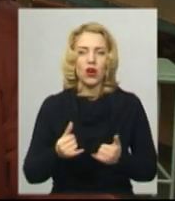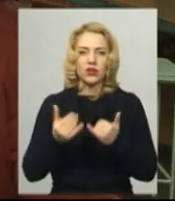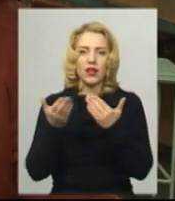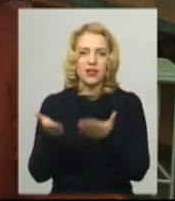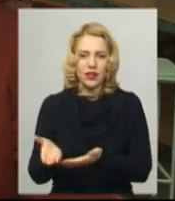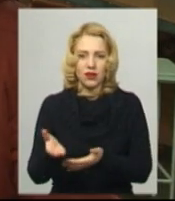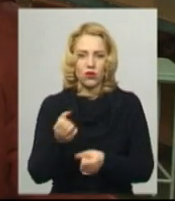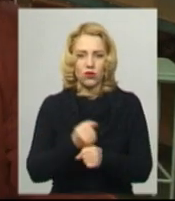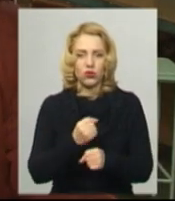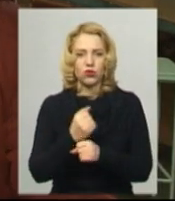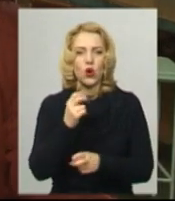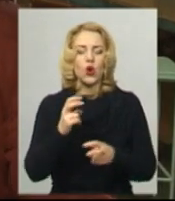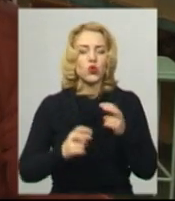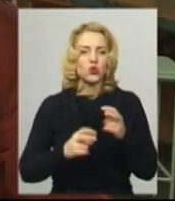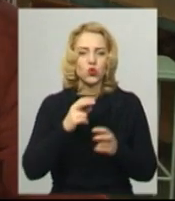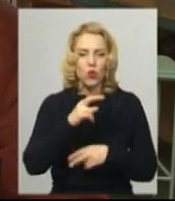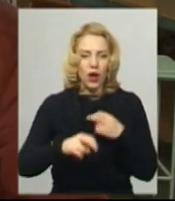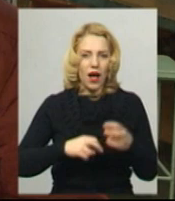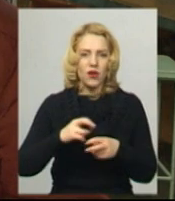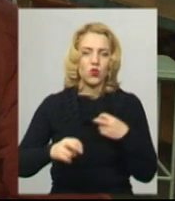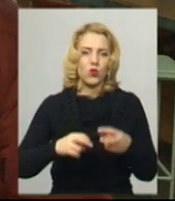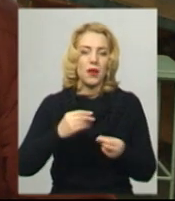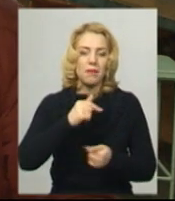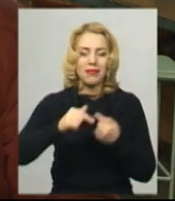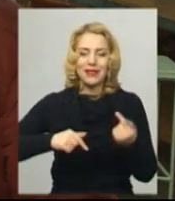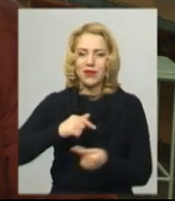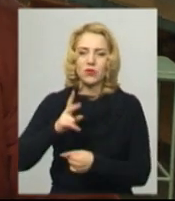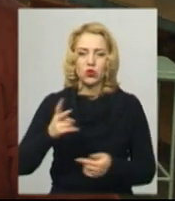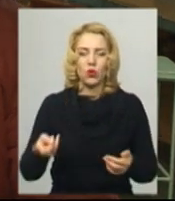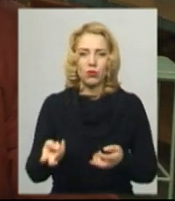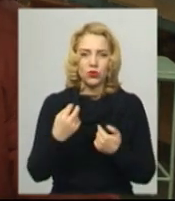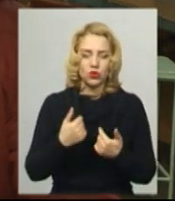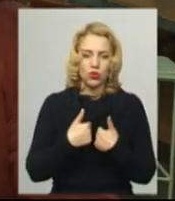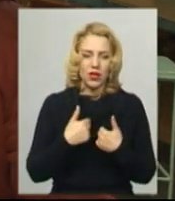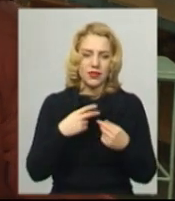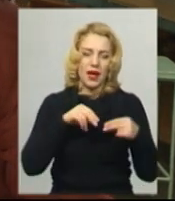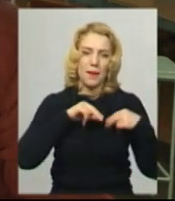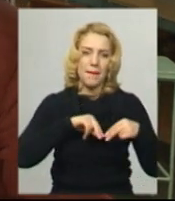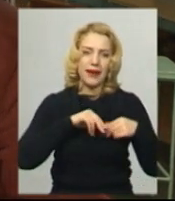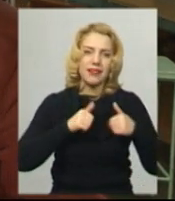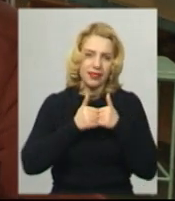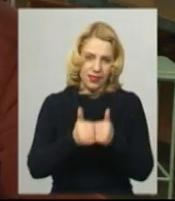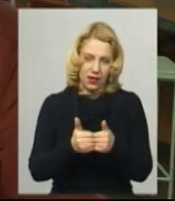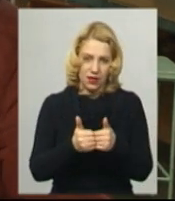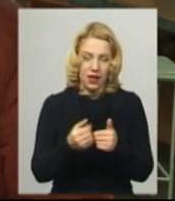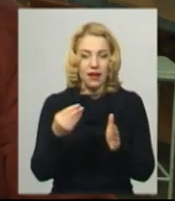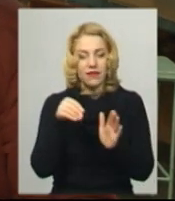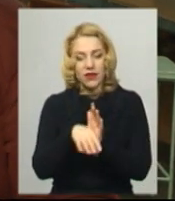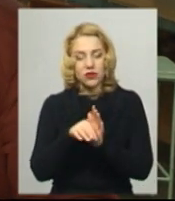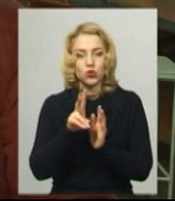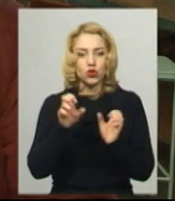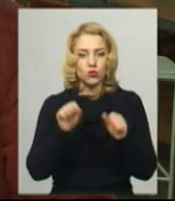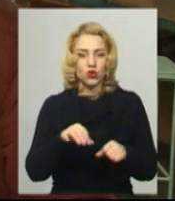шукаю підприємців, які прийдуть до нас як партнерами або інвесторами, які зможуть використати